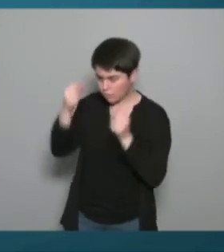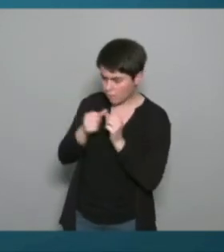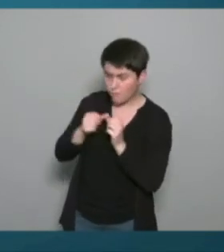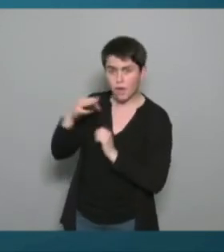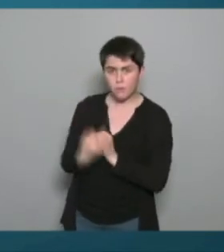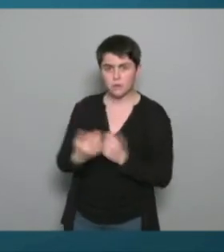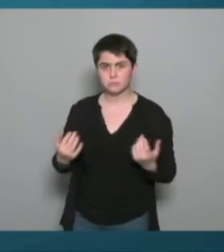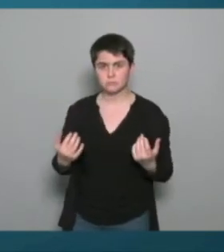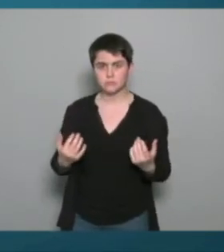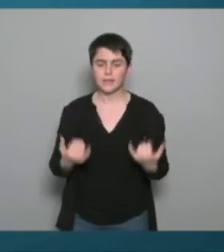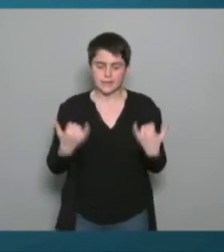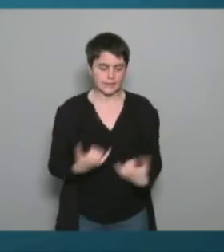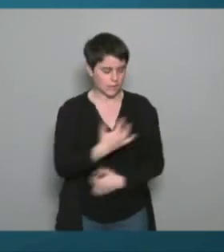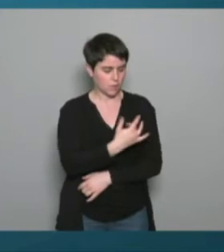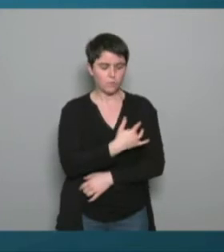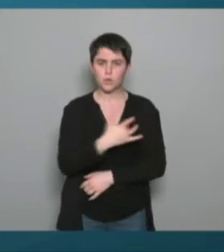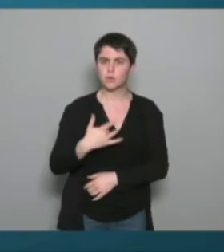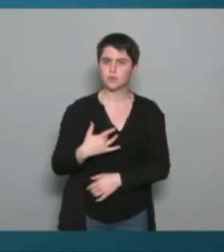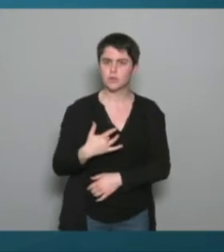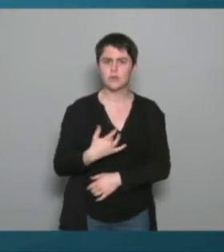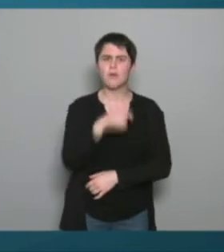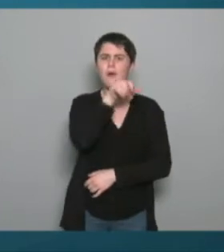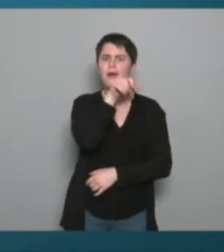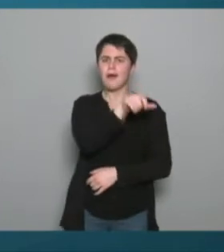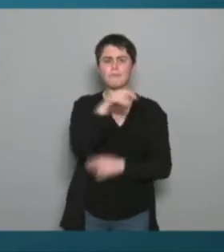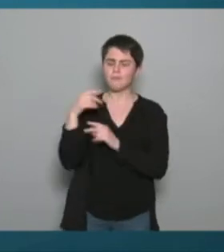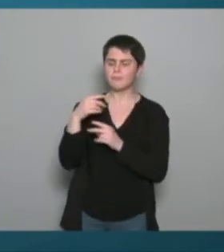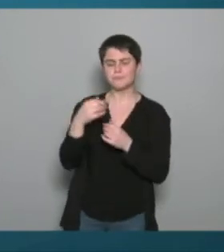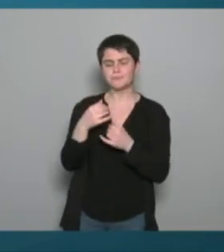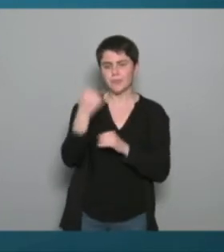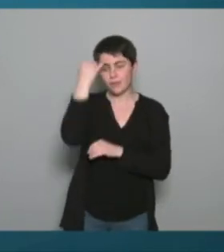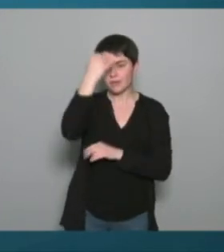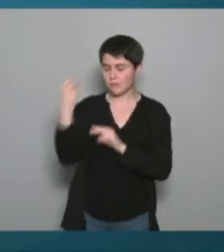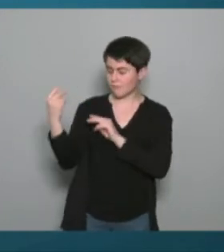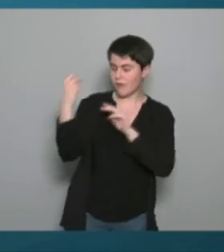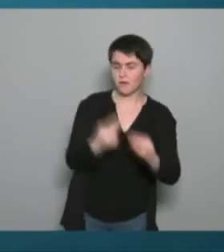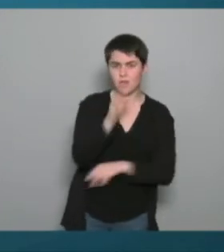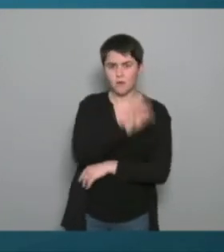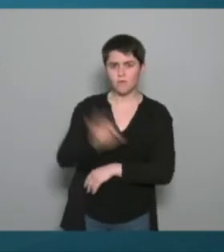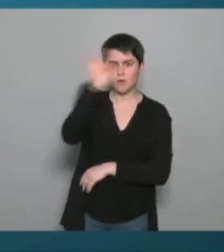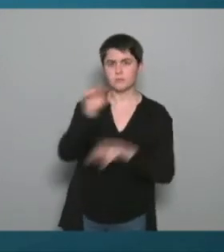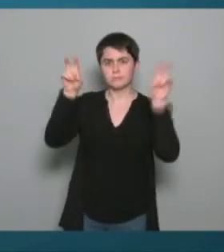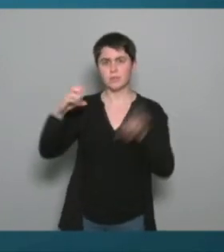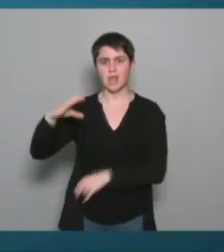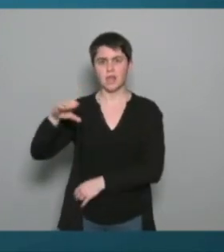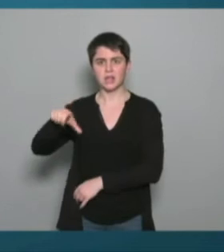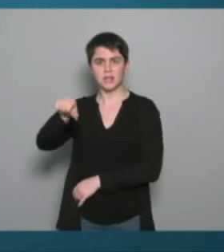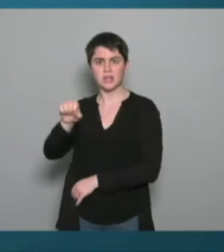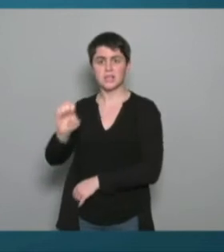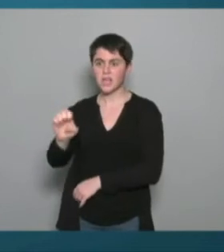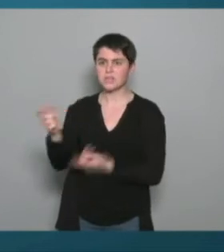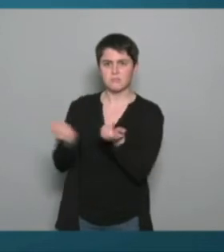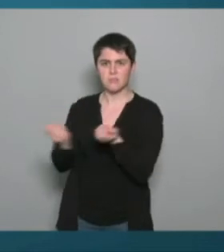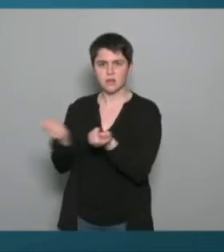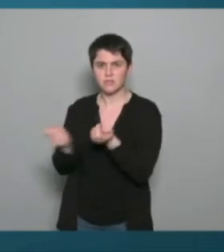qui arrive en France qui a été développée par ailleurs qui s'appelle le case manager sur l'accompagnement des personnes dans la cité dans les parcours un peu